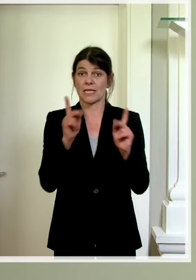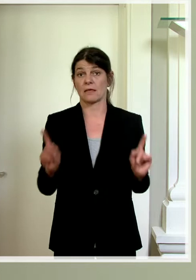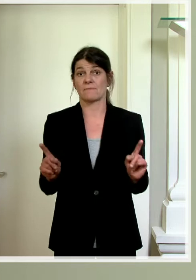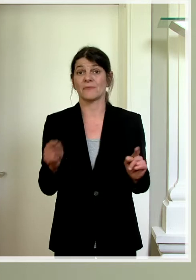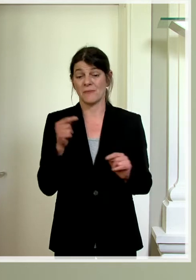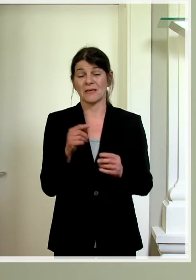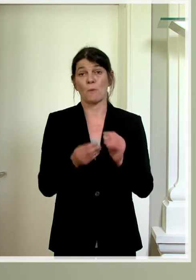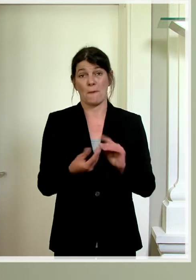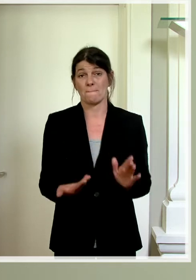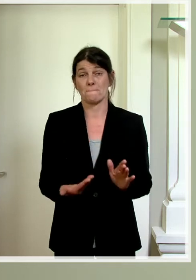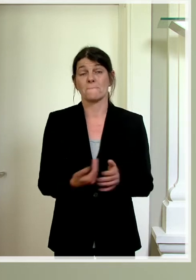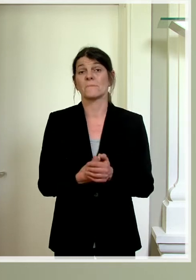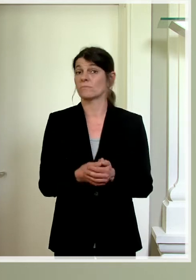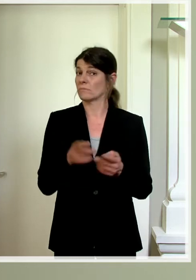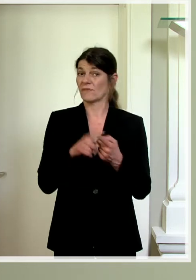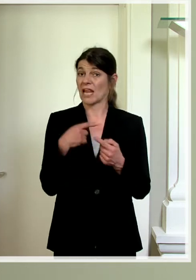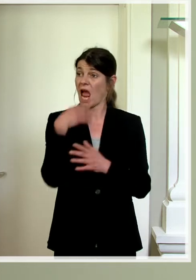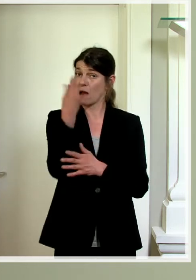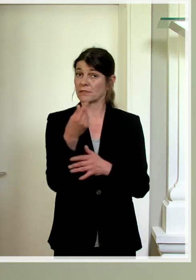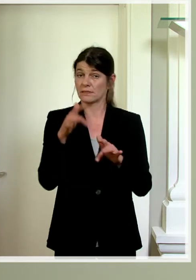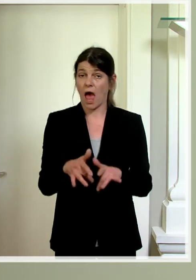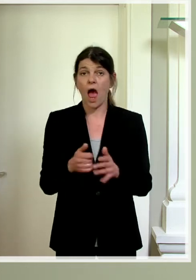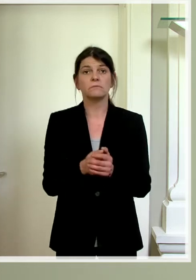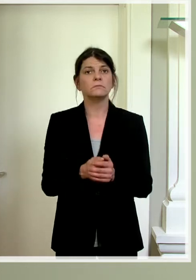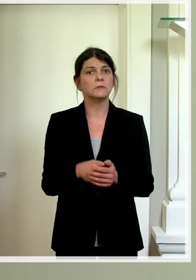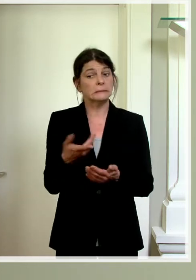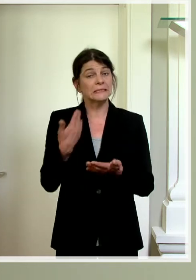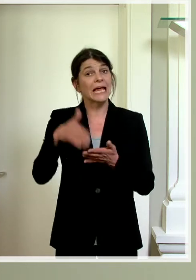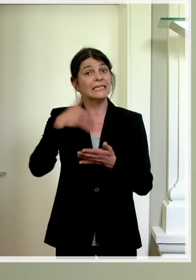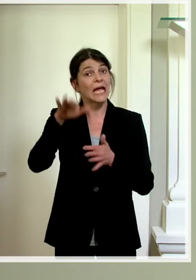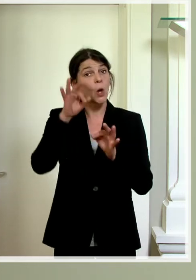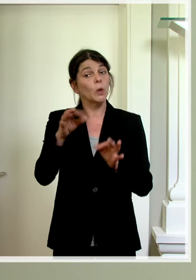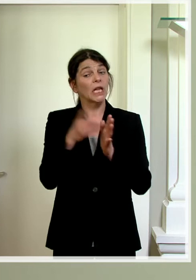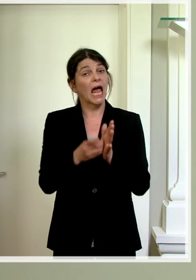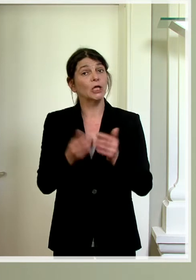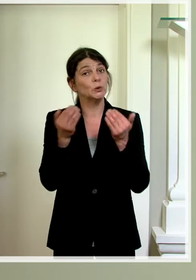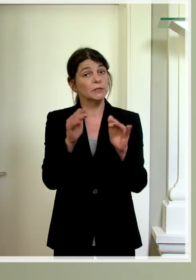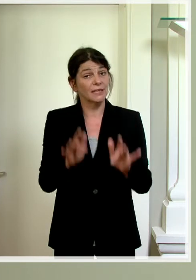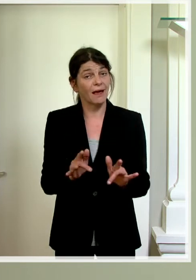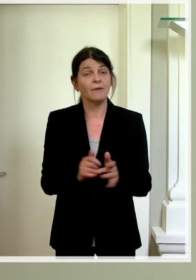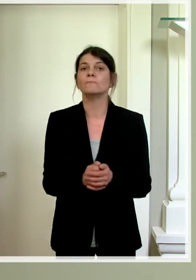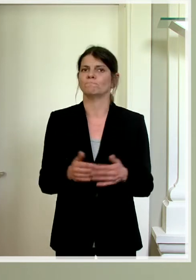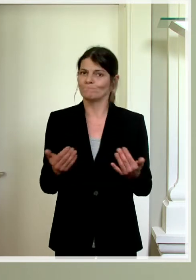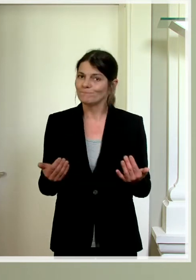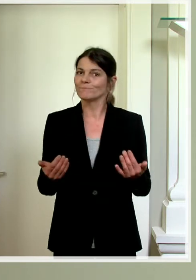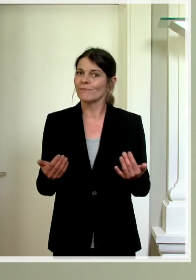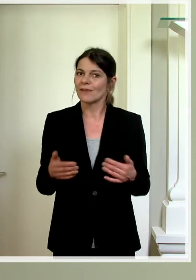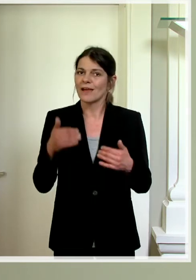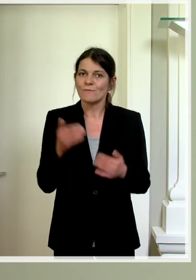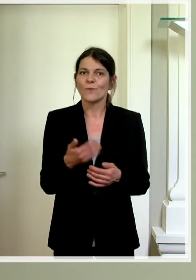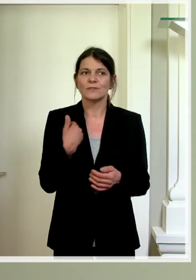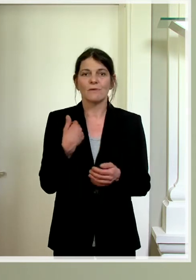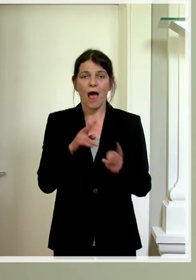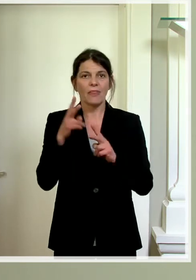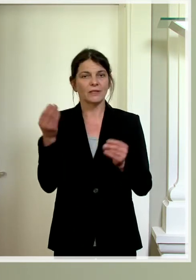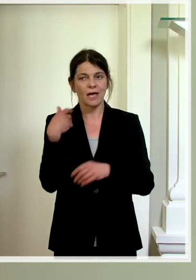dort beginnt das Problem. Wenn man eine App hat, die einen sehr, sehr guten Datenschutz hat, dann muss man sich über andere